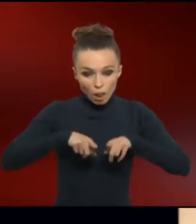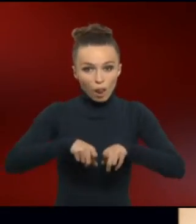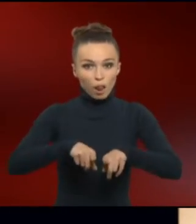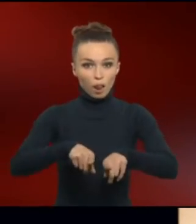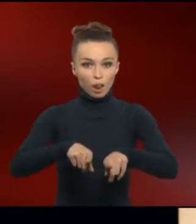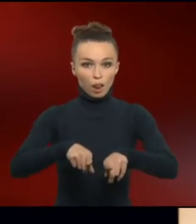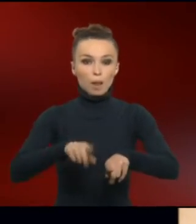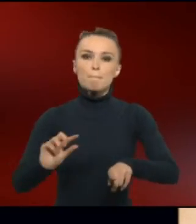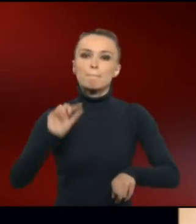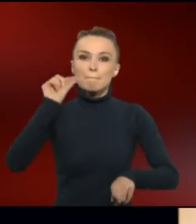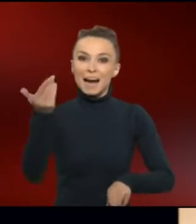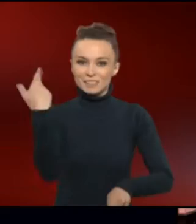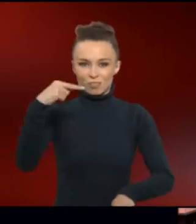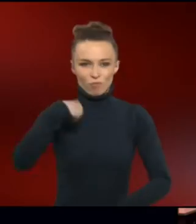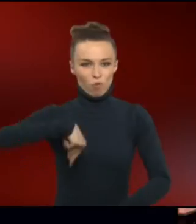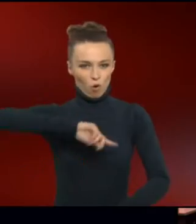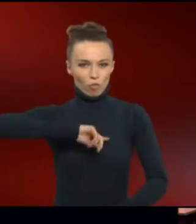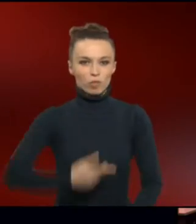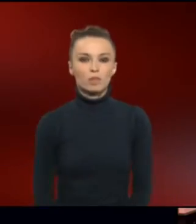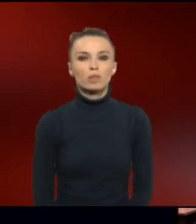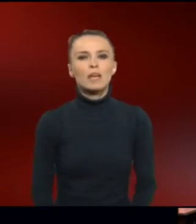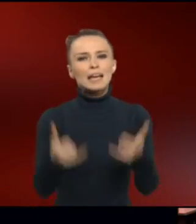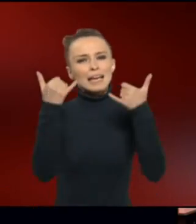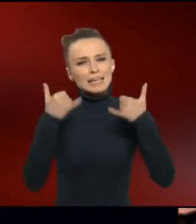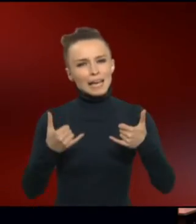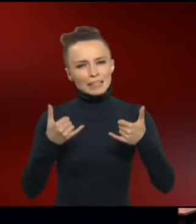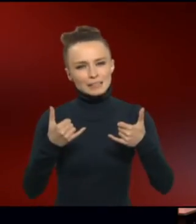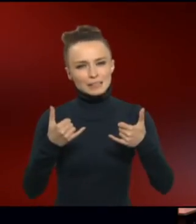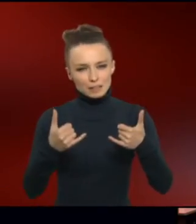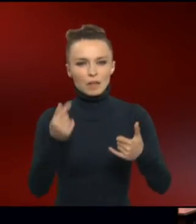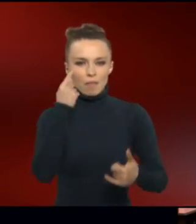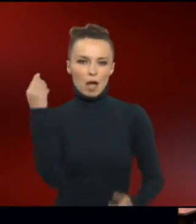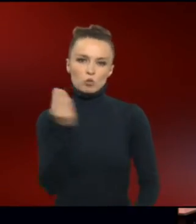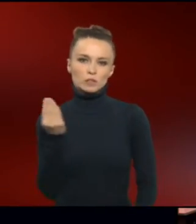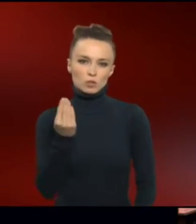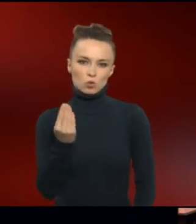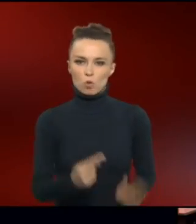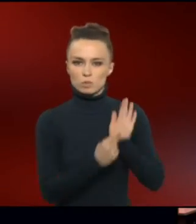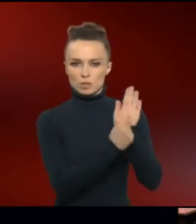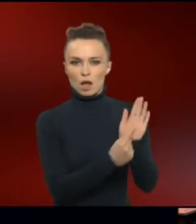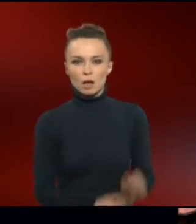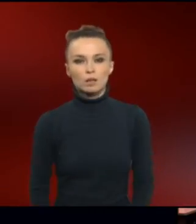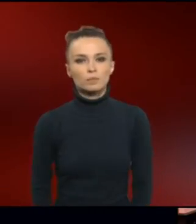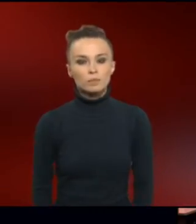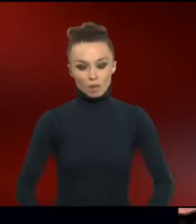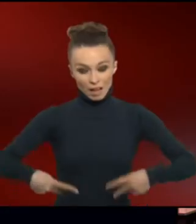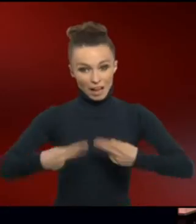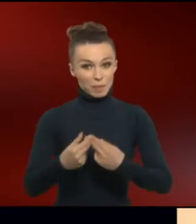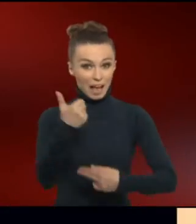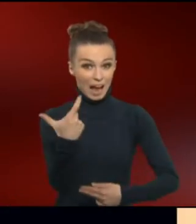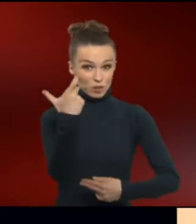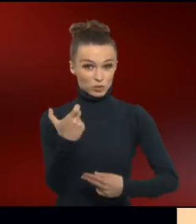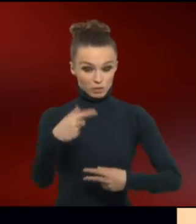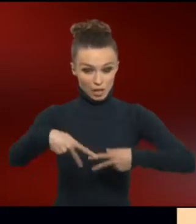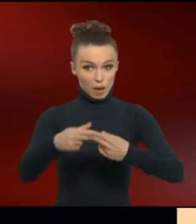bei den meisten von uns ab. Und jetzt kommen wir zum Down-Syndrom. Beim Kapitel 21,